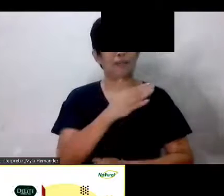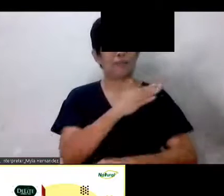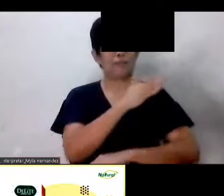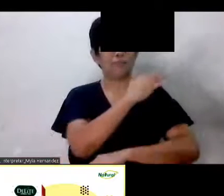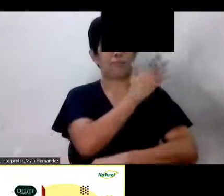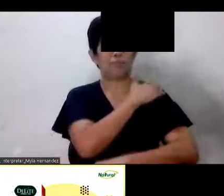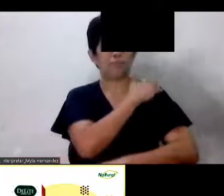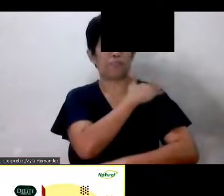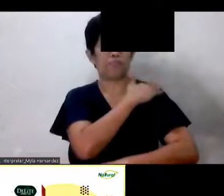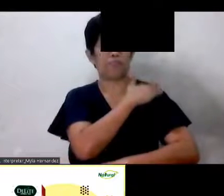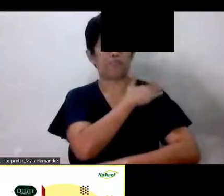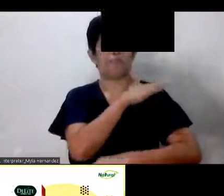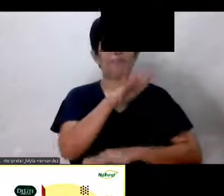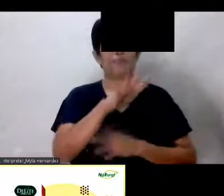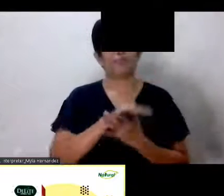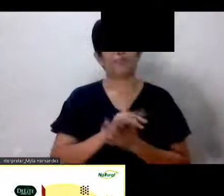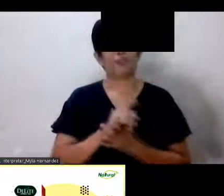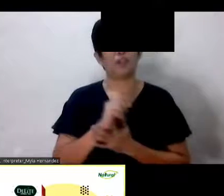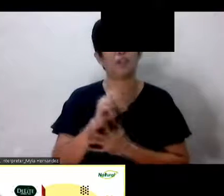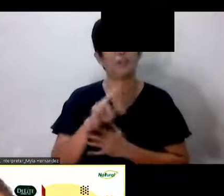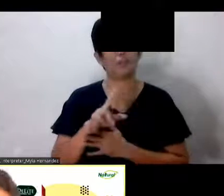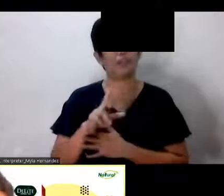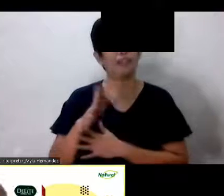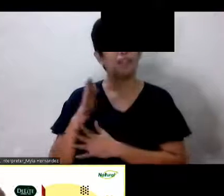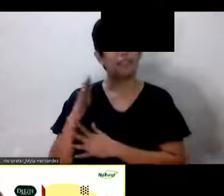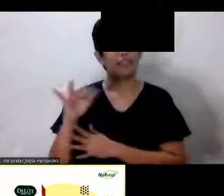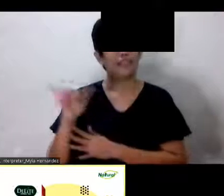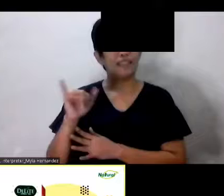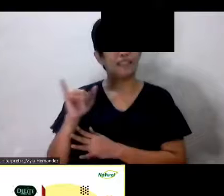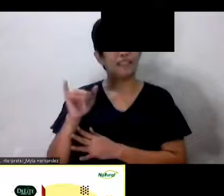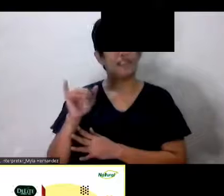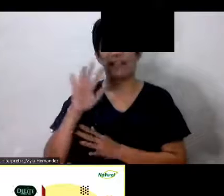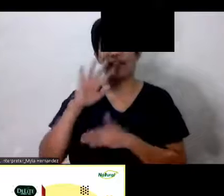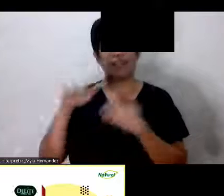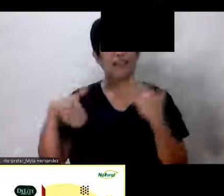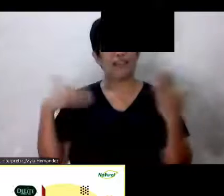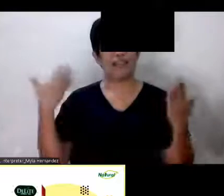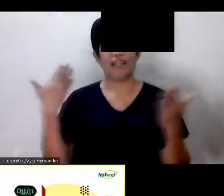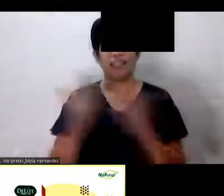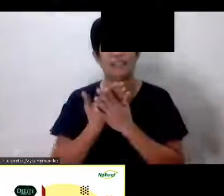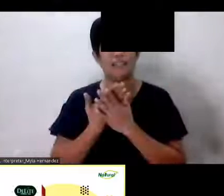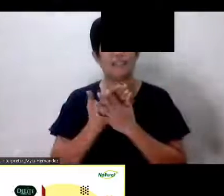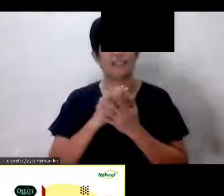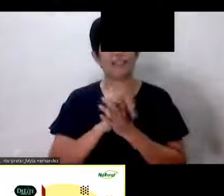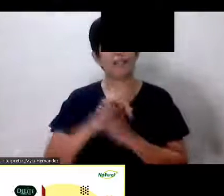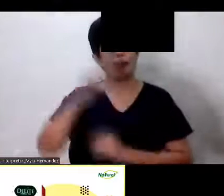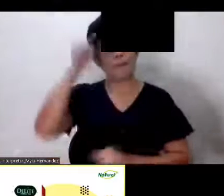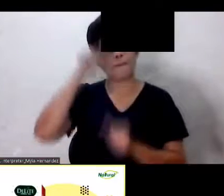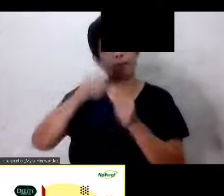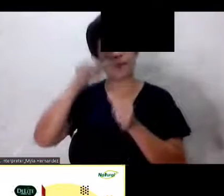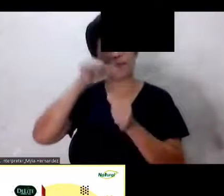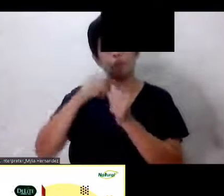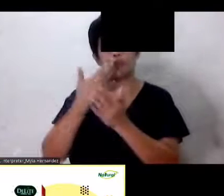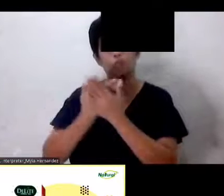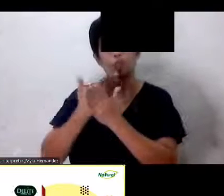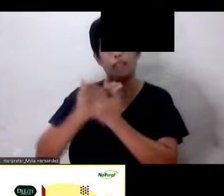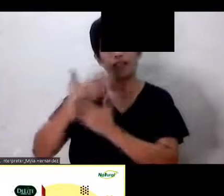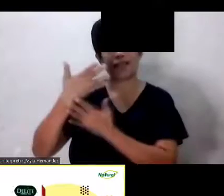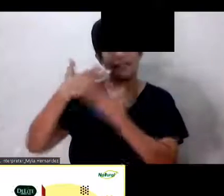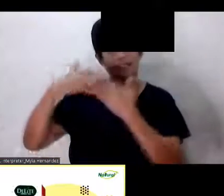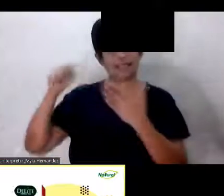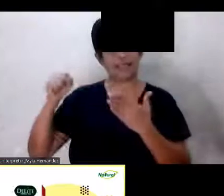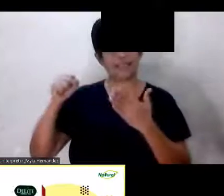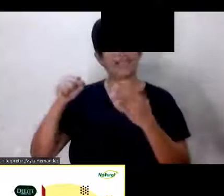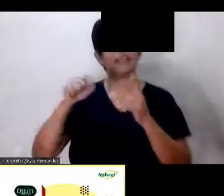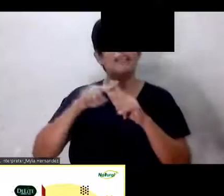Yung mga Ano sa Sa Ano natin Lahat yan Okay Remember the good things Okay